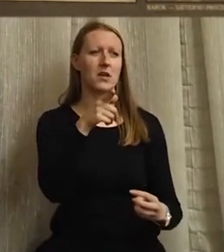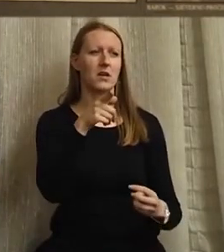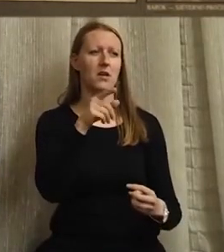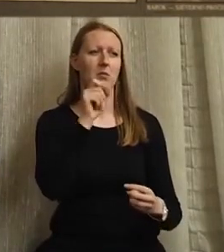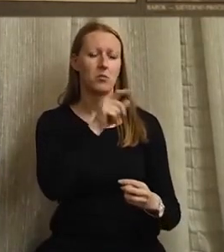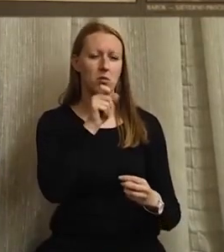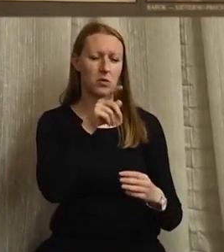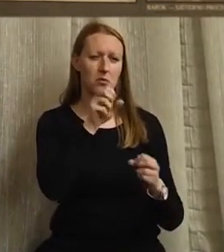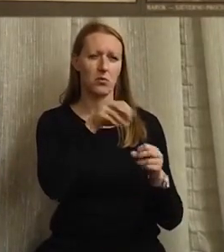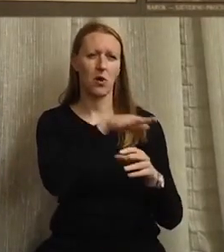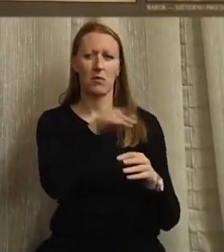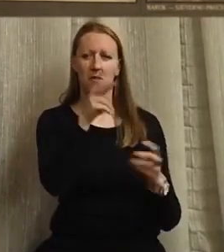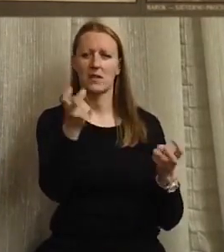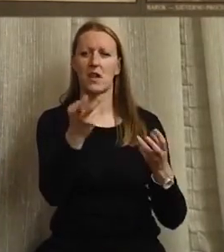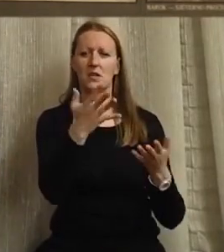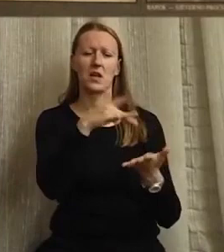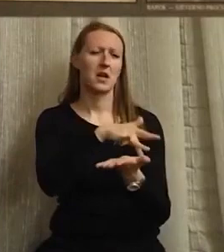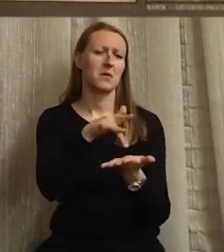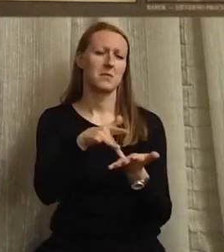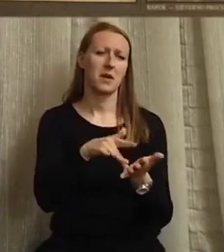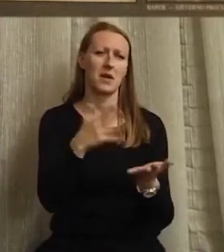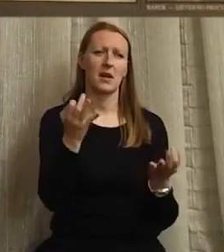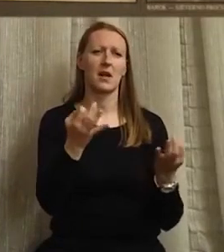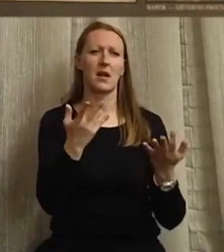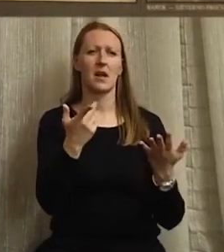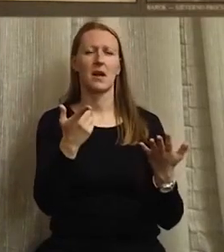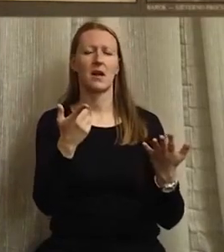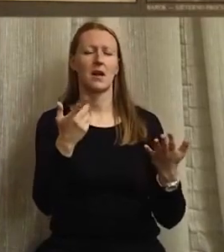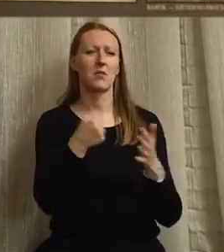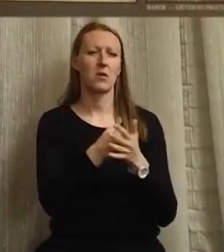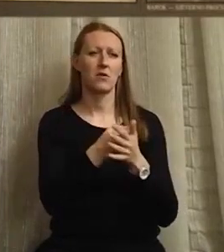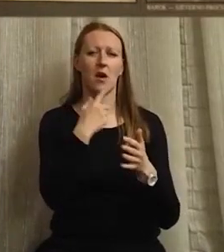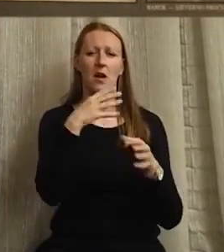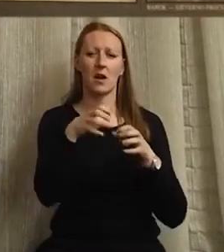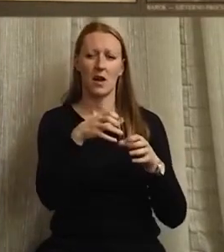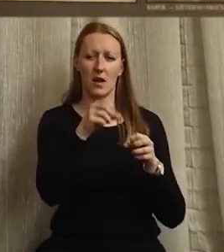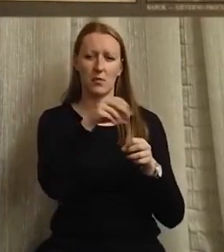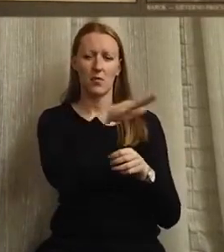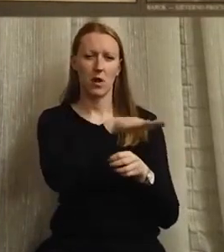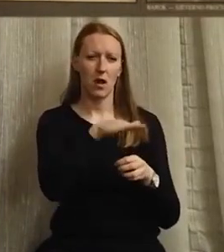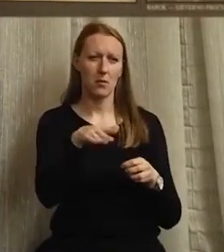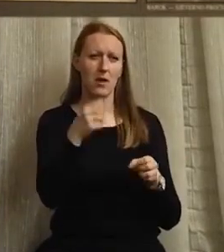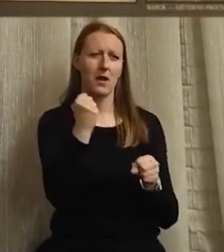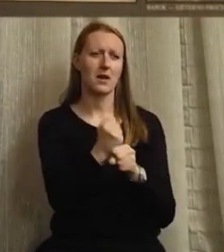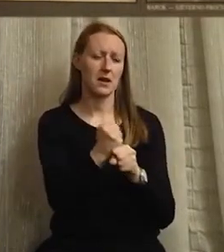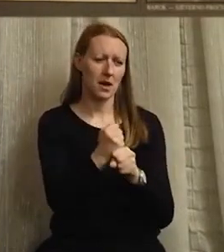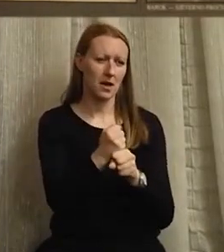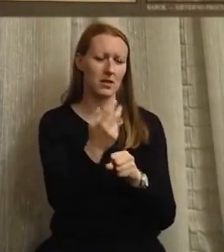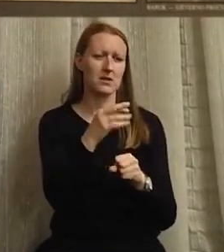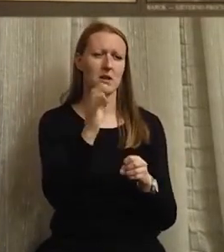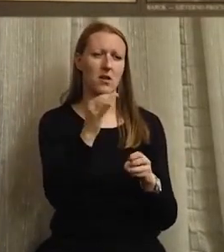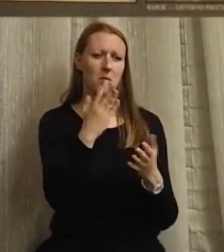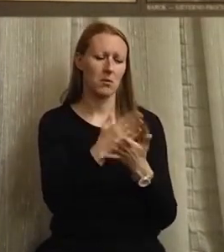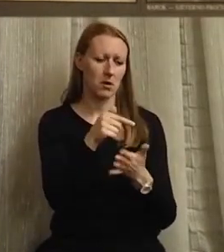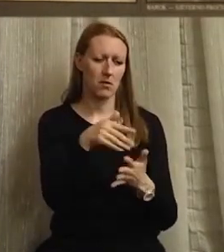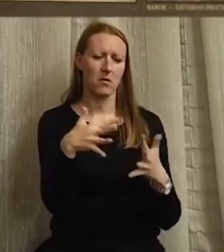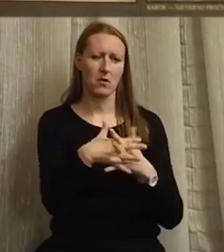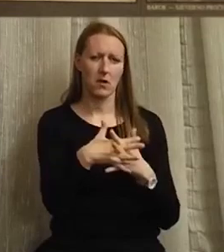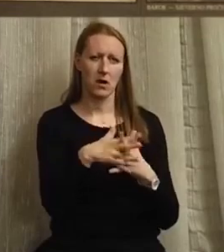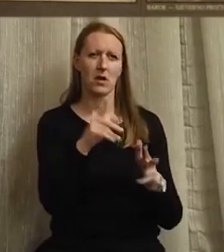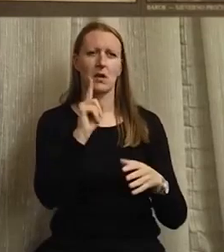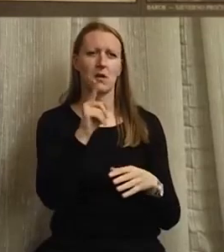Pula Parkingu. Vi tražite neke pozicije i neke pojene. A djelovnici Pula Parkinga rade za dobrobit ovog rada.